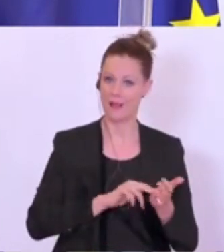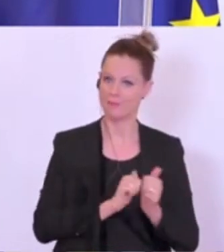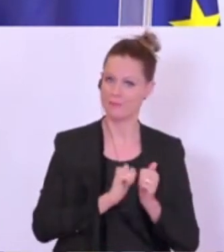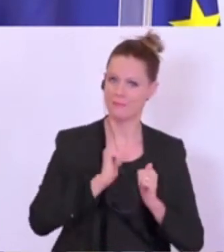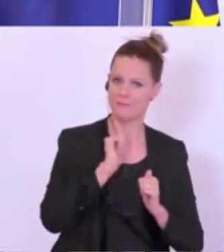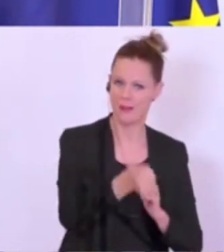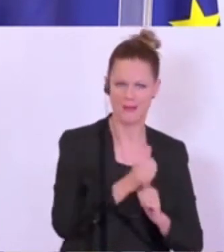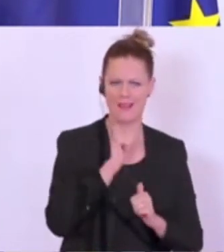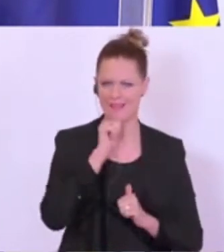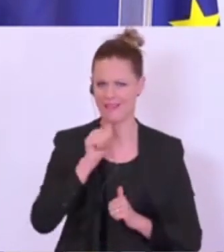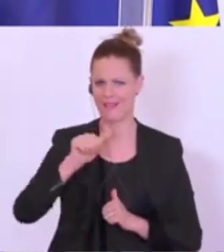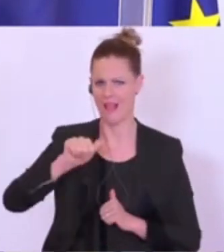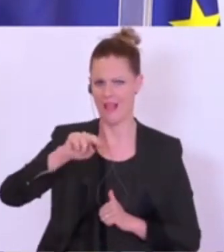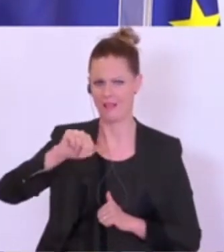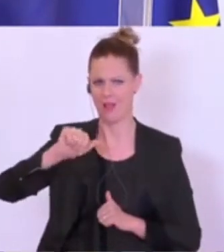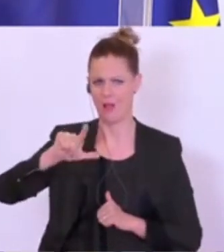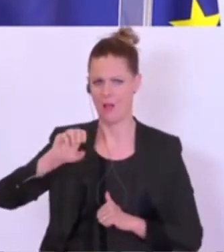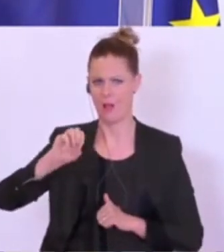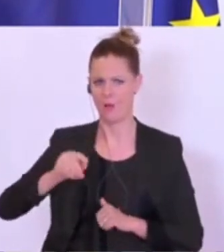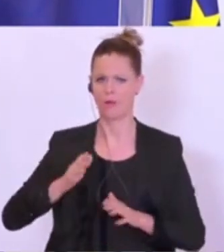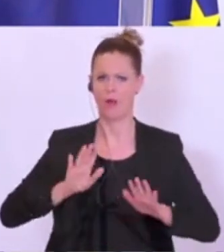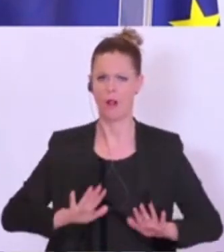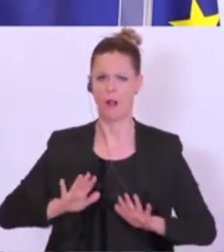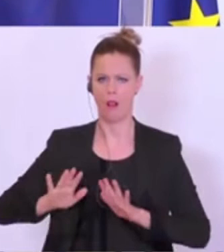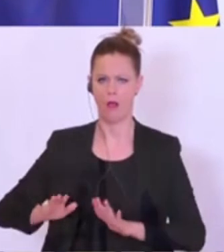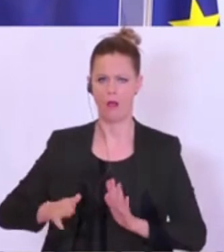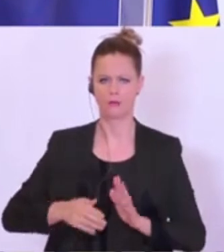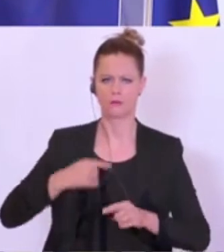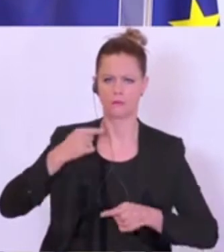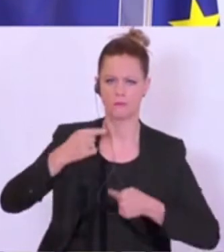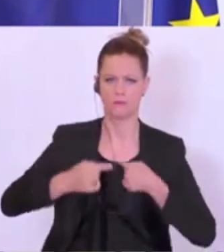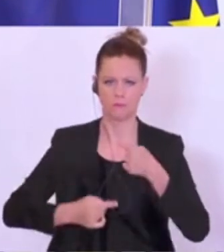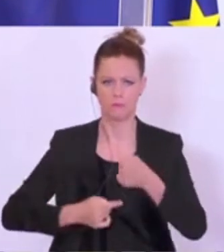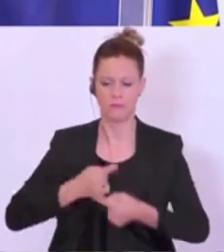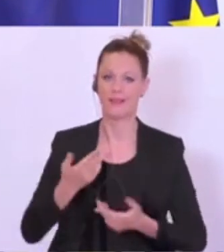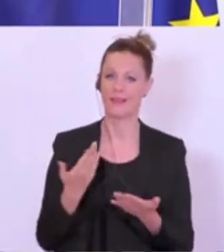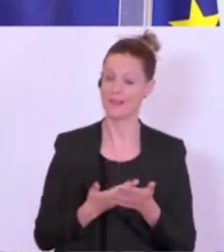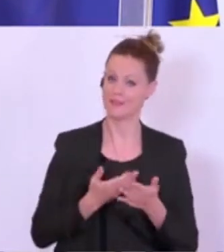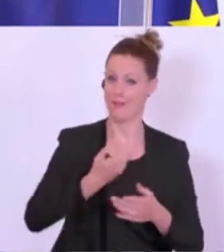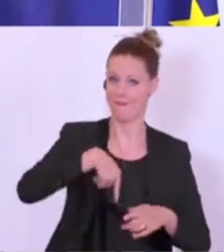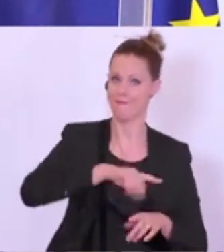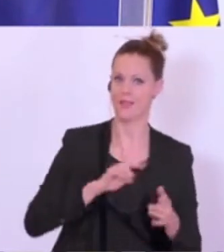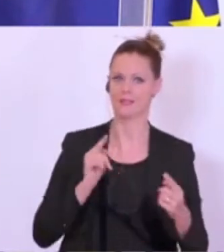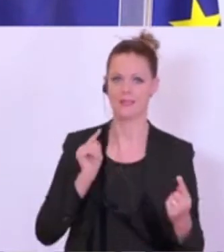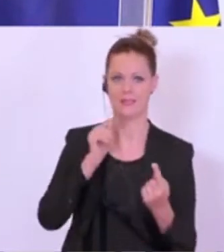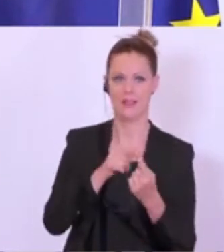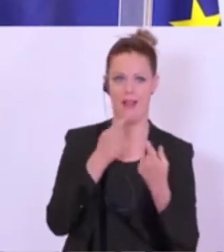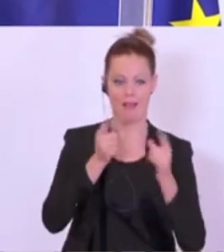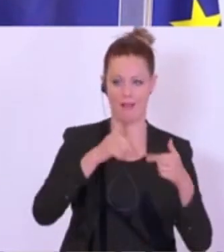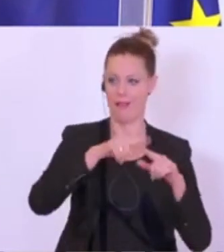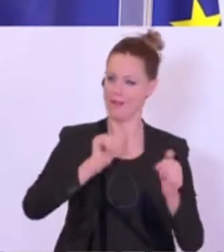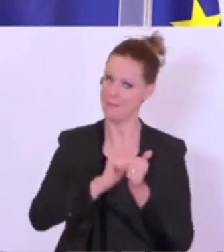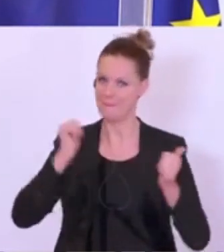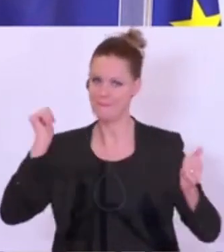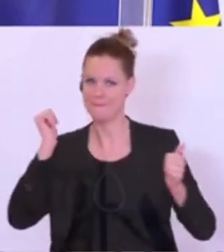Bummelbahn. Damit werden wir sicherstellen, dass wir andere Länder entsprechend auch überholen. Wir werden die